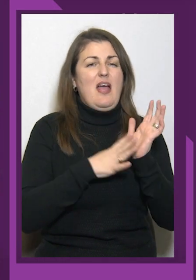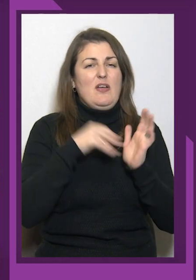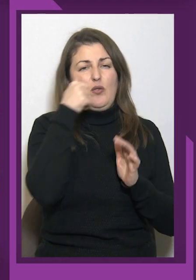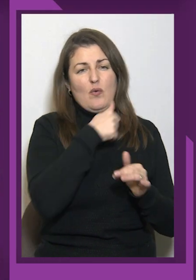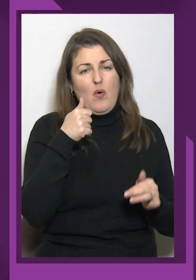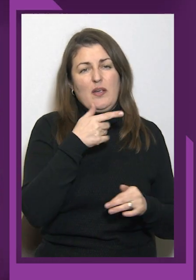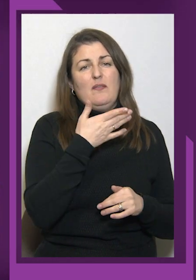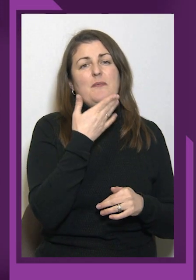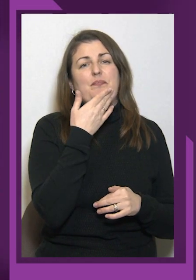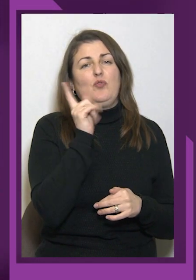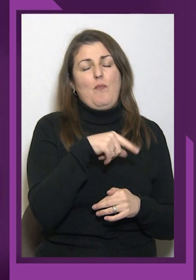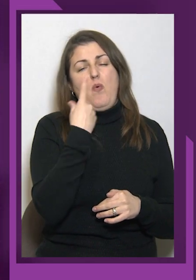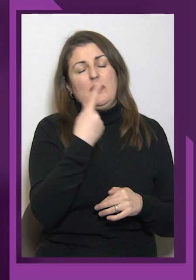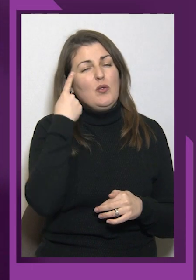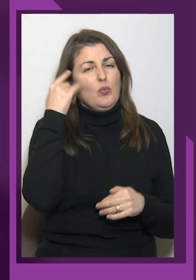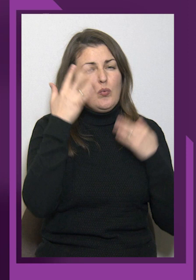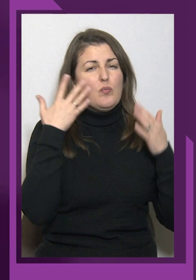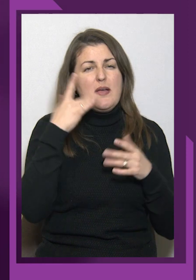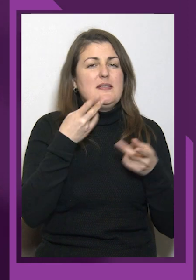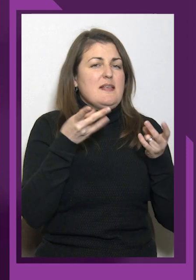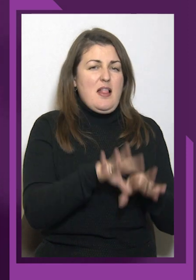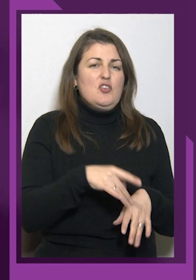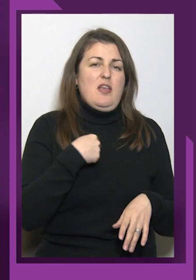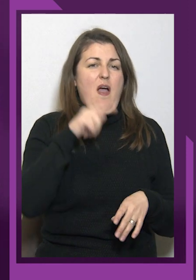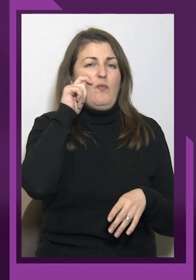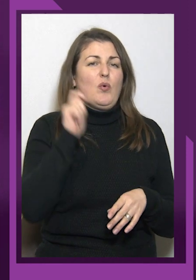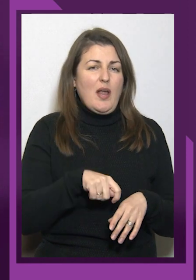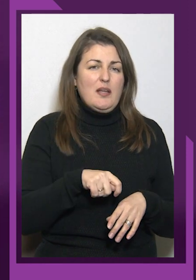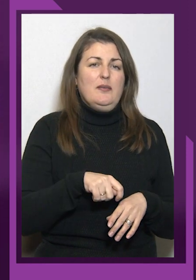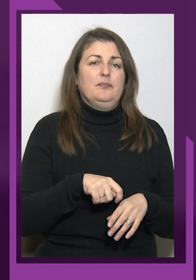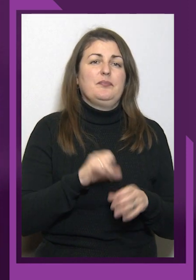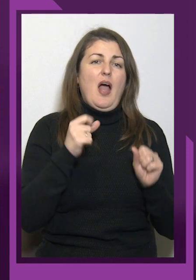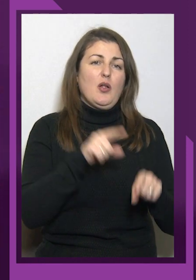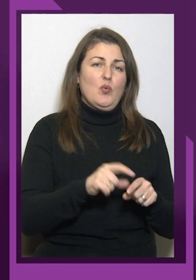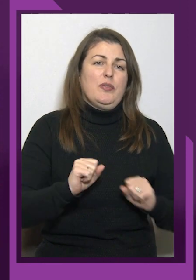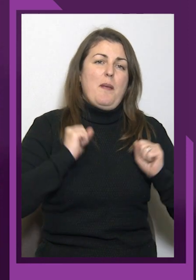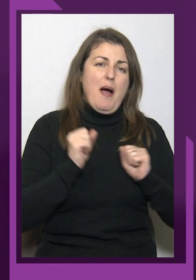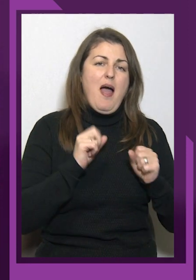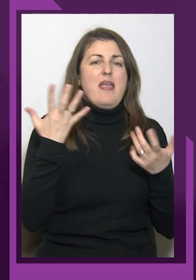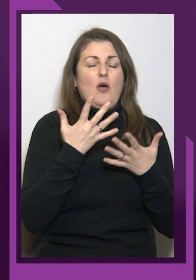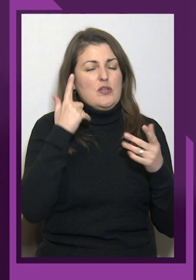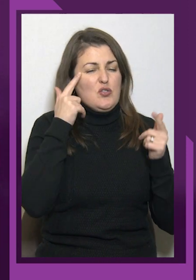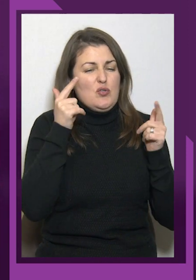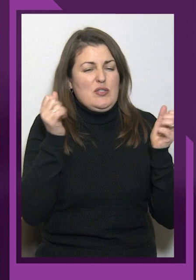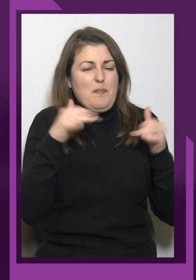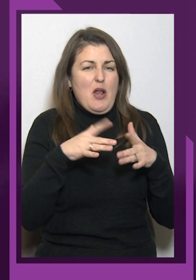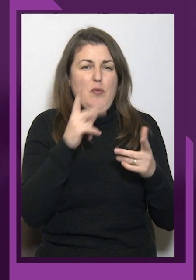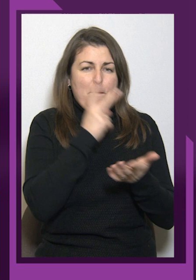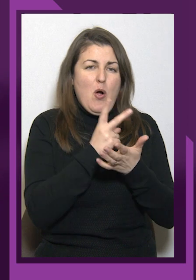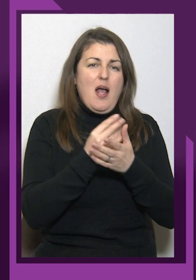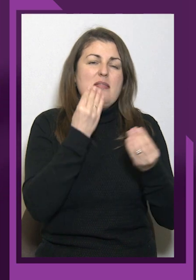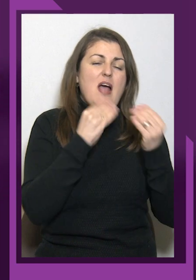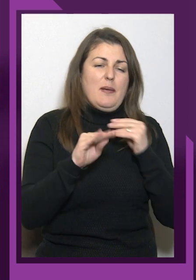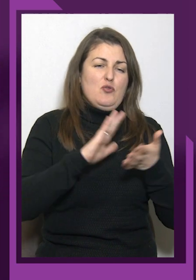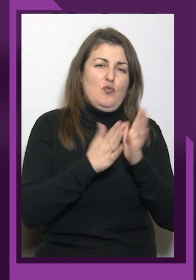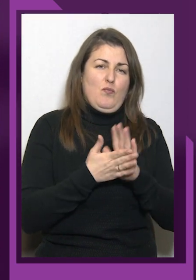Тому одні думки залишила я в Україні. А тут намагаюся якось зібратися, щоб показати найкраща, як умога,